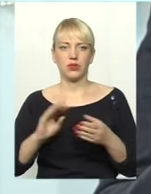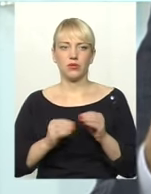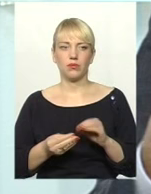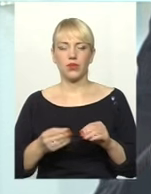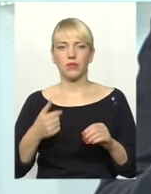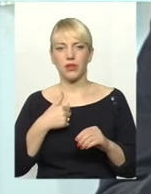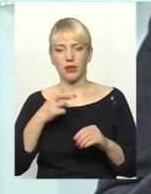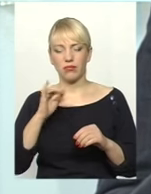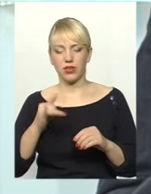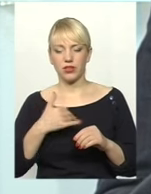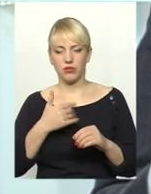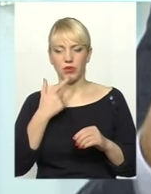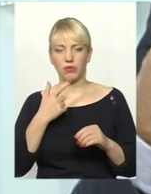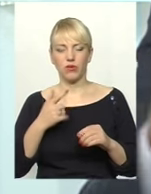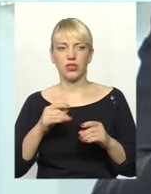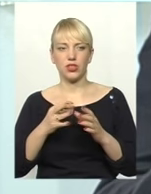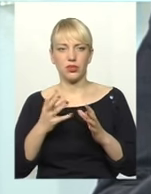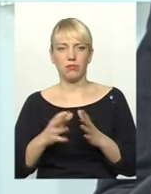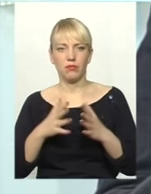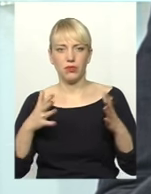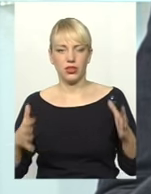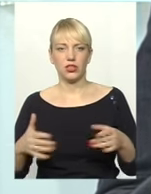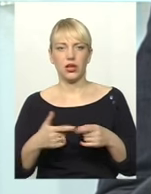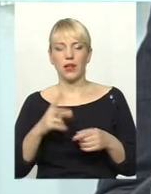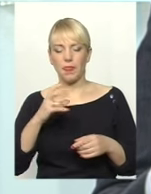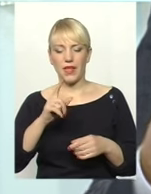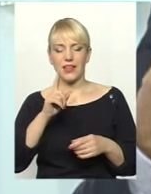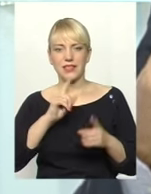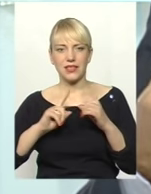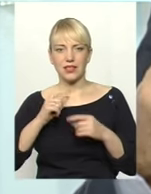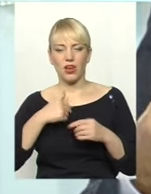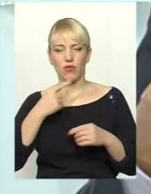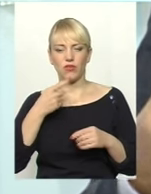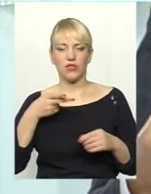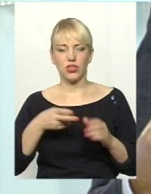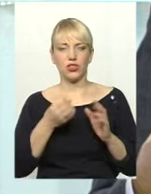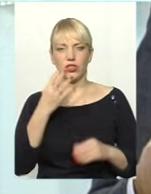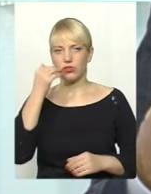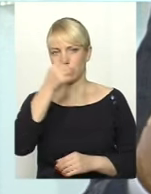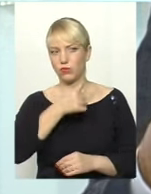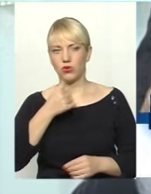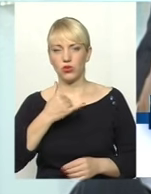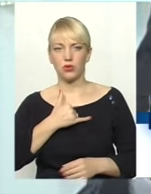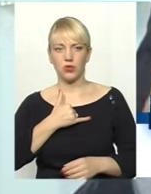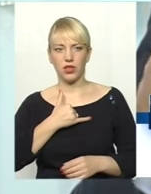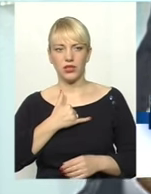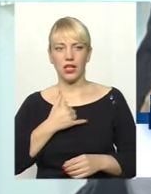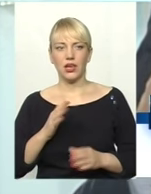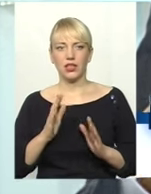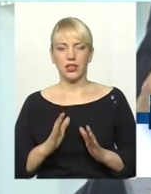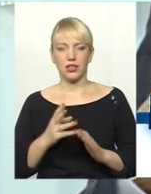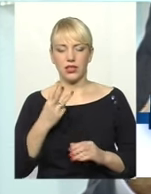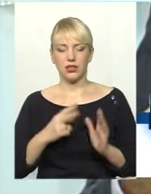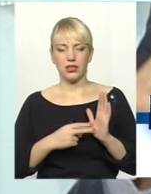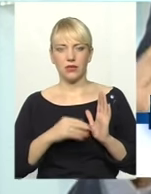тон, можливо, чуть ширше, чим наше. Я сьогодні називав на сесі цифри. В 2014 році в нас тільки 37